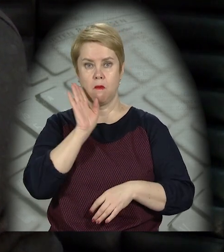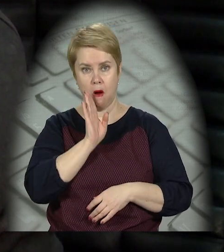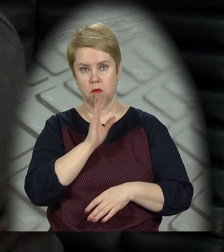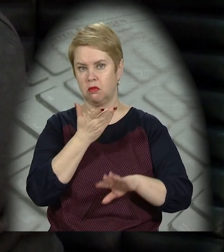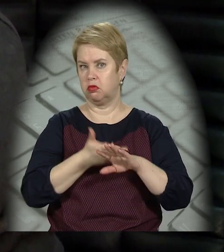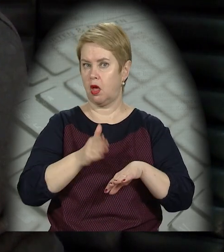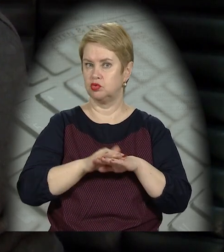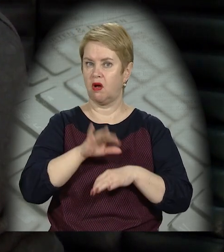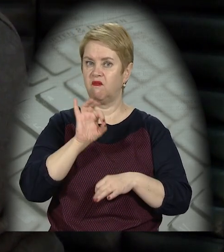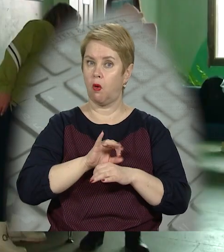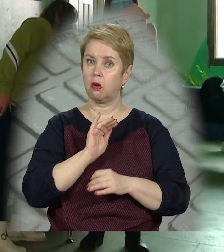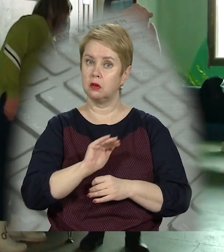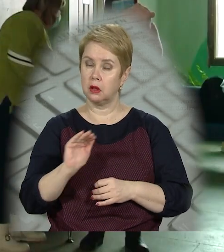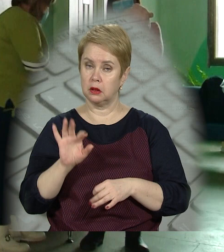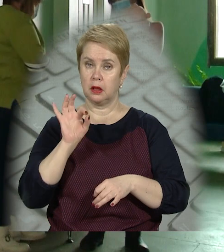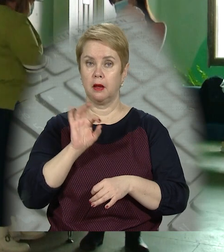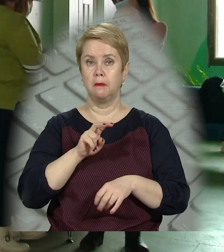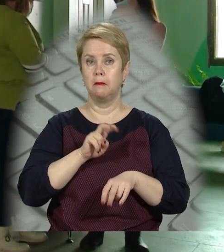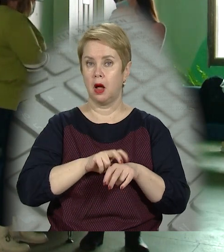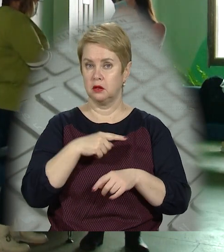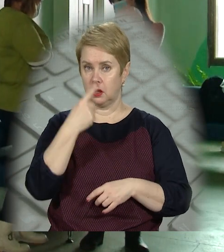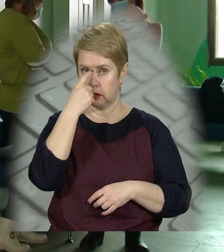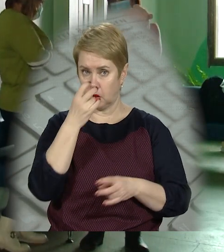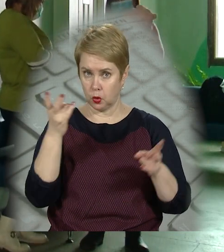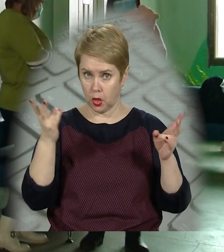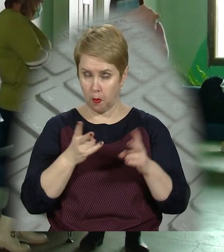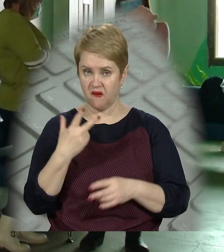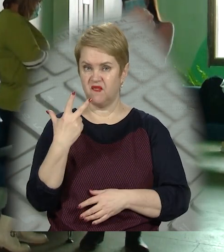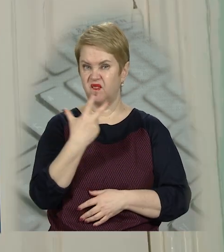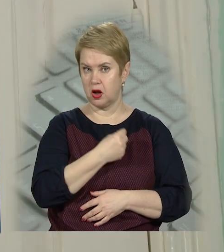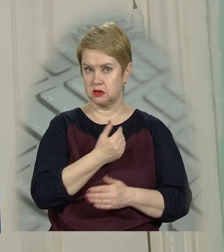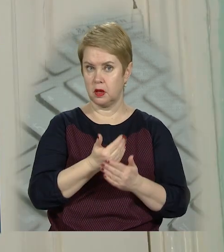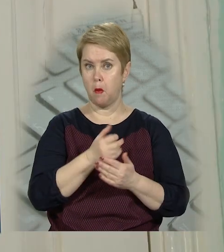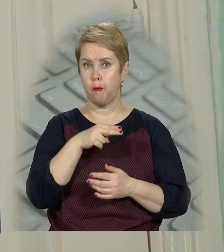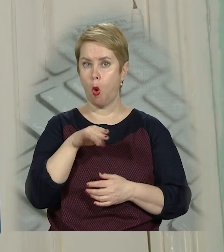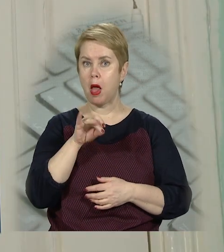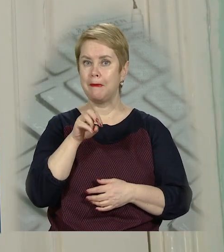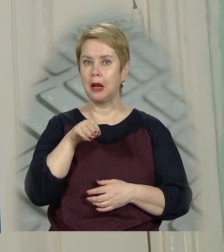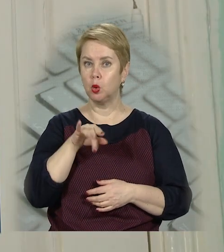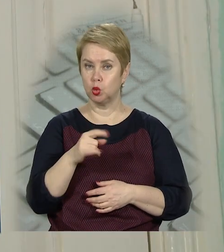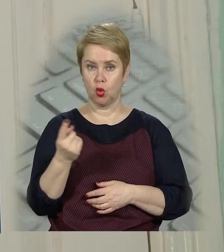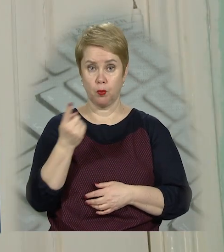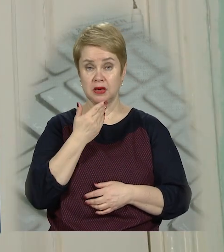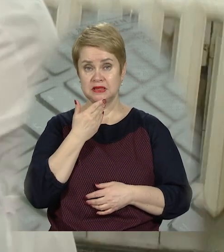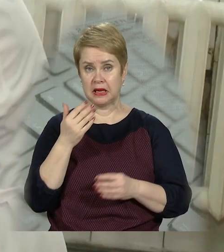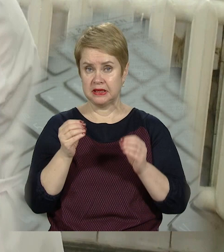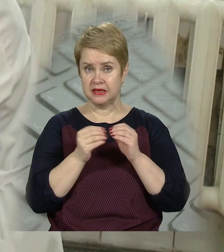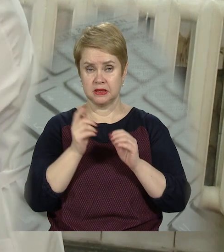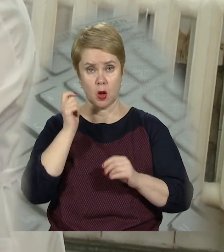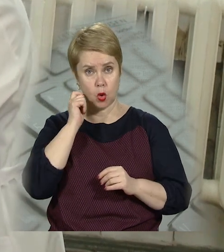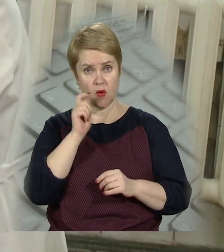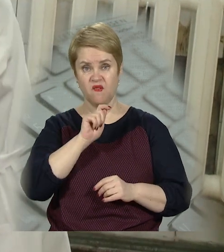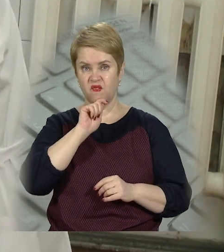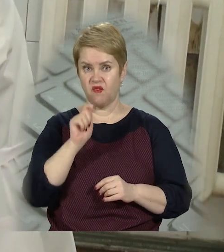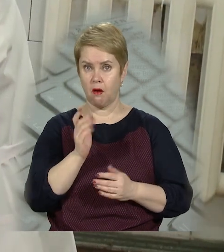і дуже тяжких хворих дітей. Медики вкотре нагадують про необхідність вакцинуватися від поліоміеліту. Вперше за останні десятки